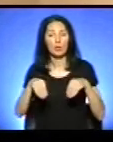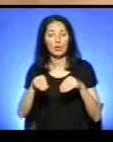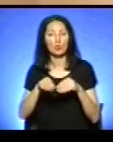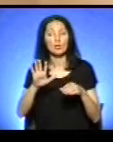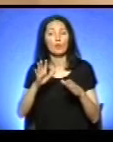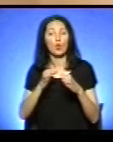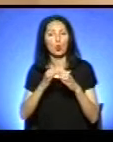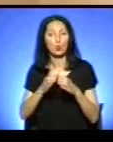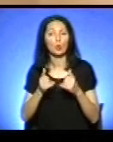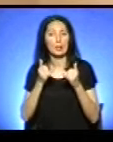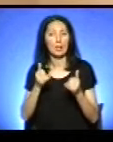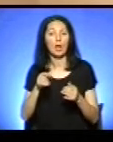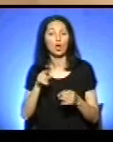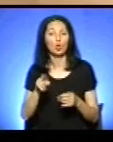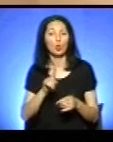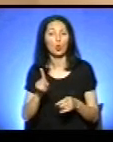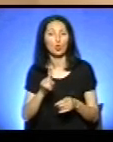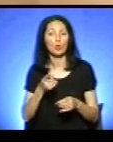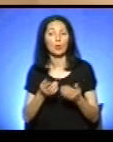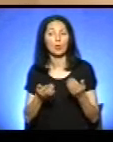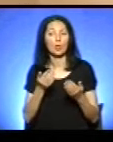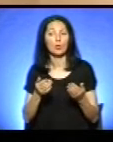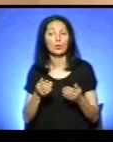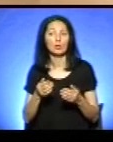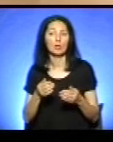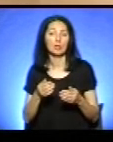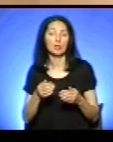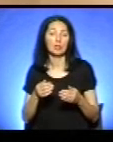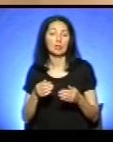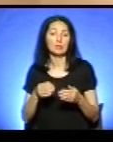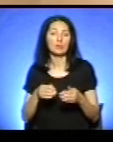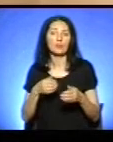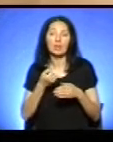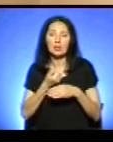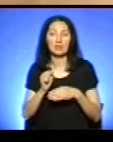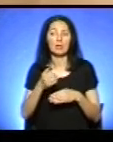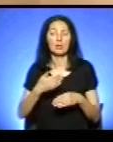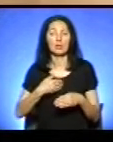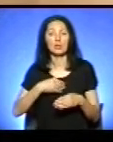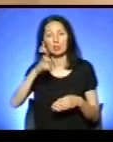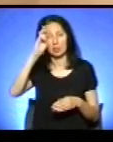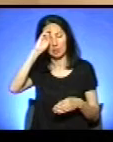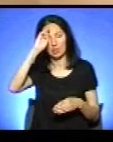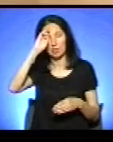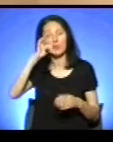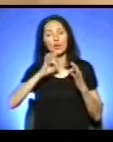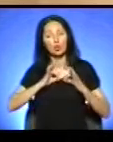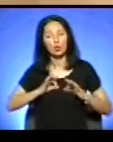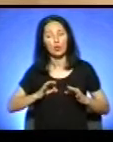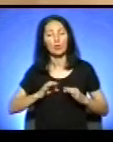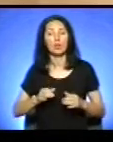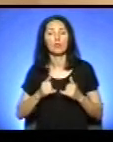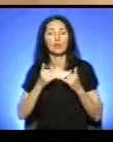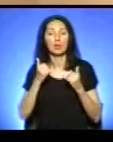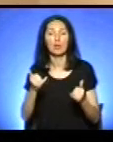для того, щоб якось спонукати наших державних мужів до провадження